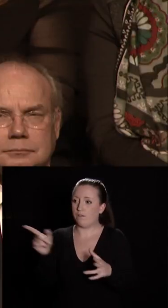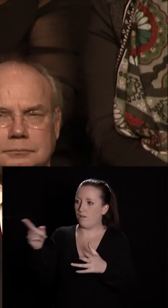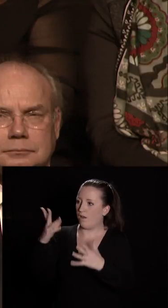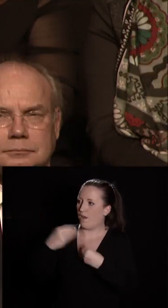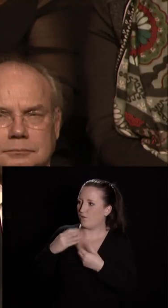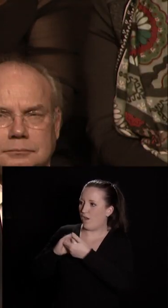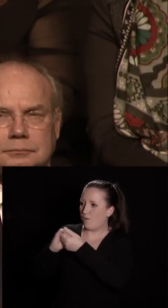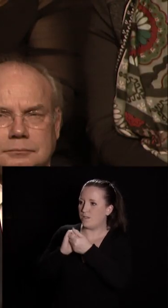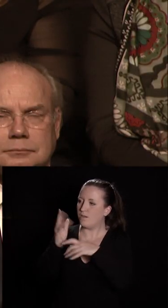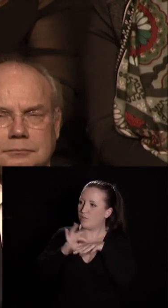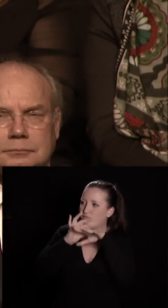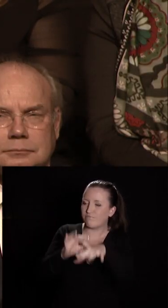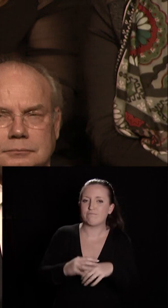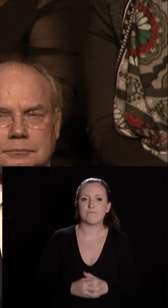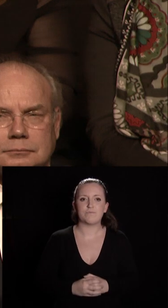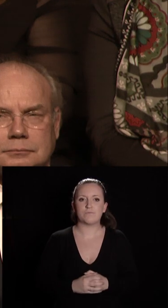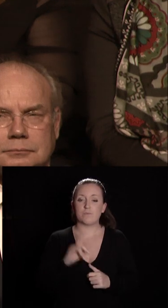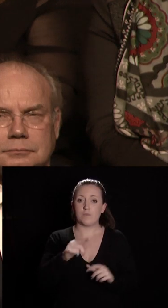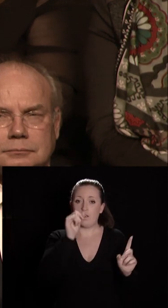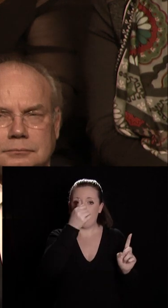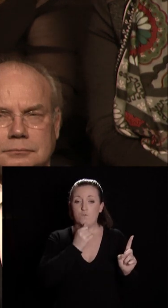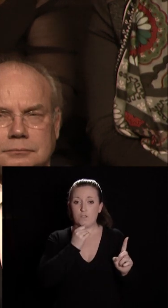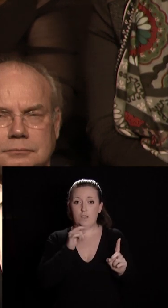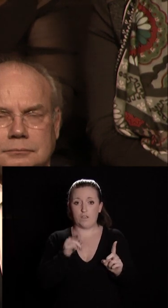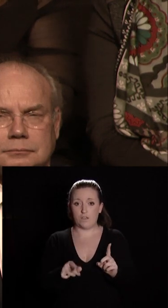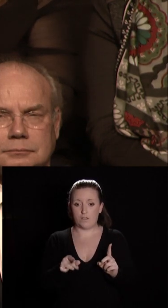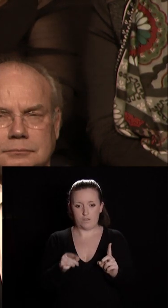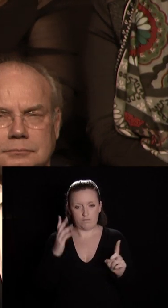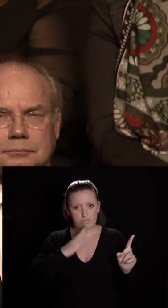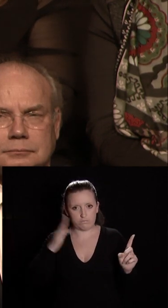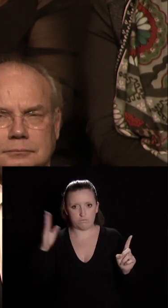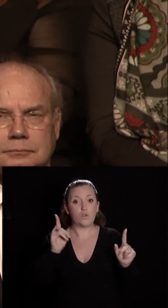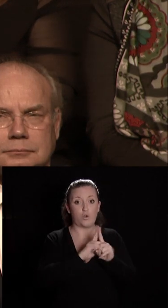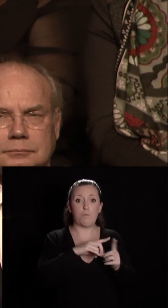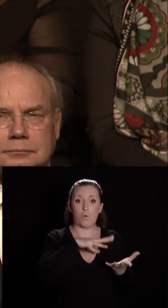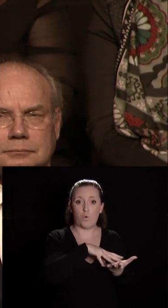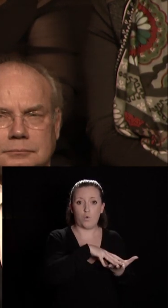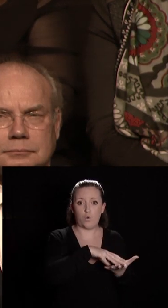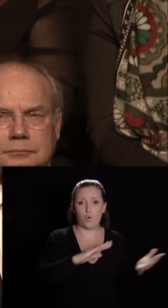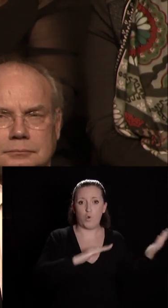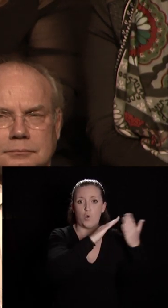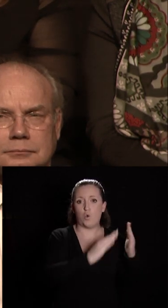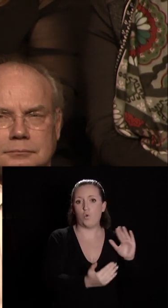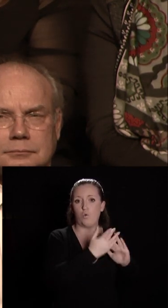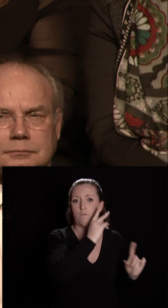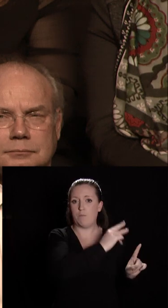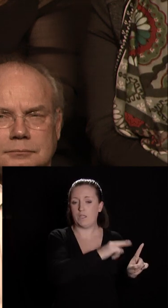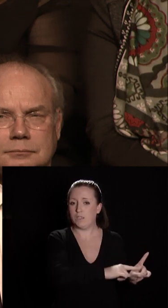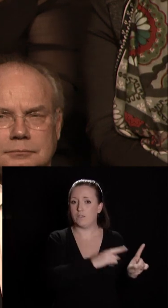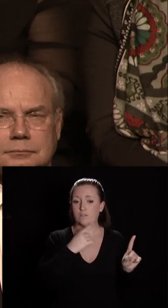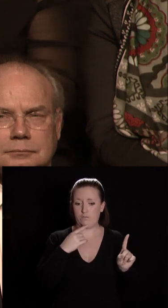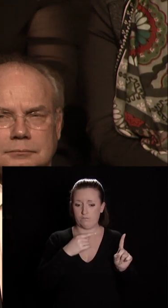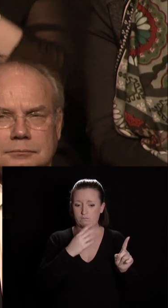ce prestigieux musée est avec le Louvre le seul grand musée d'art de France installé dans un palais historique